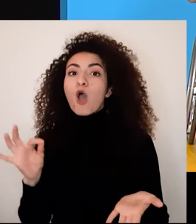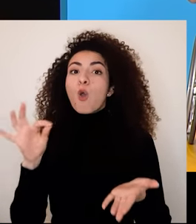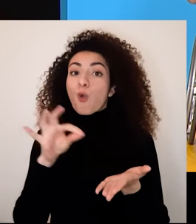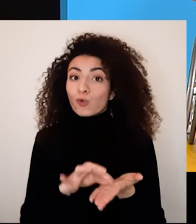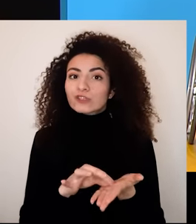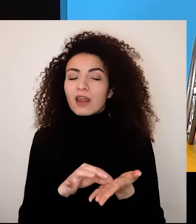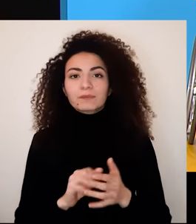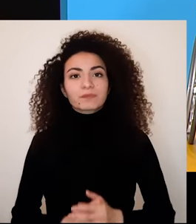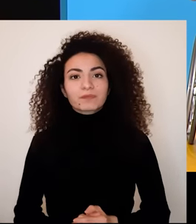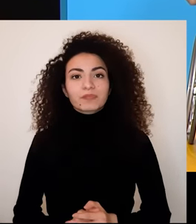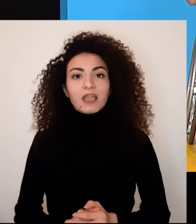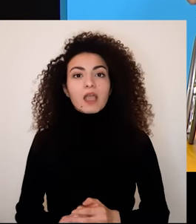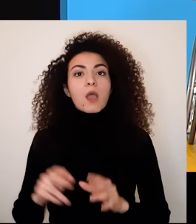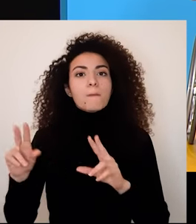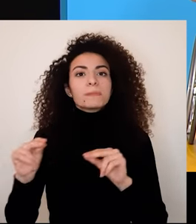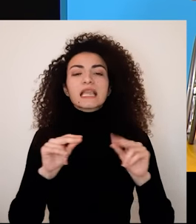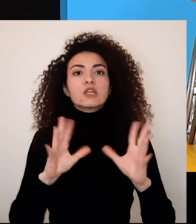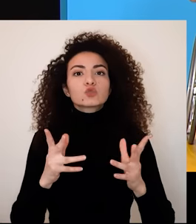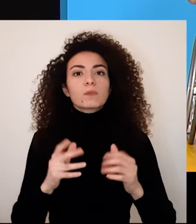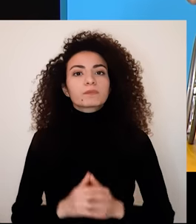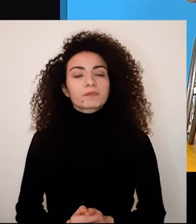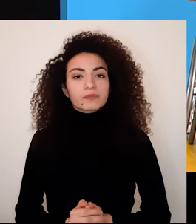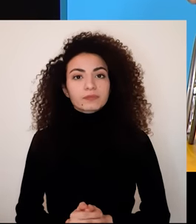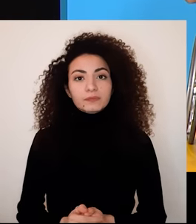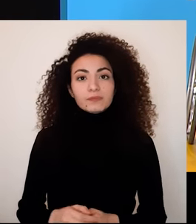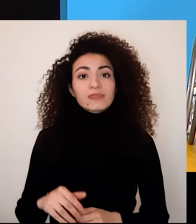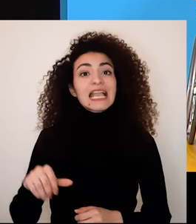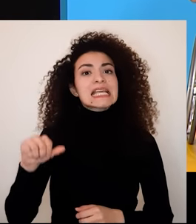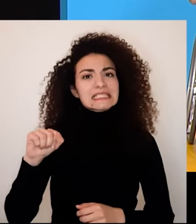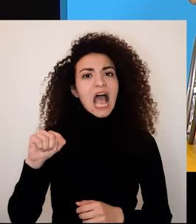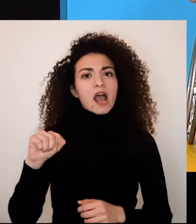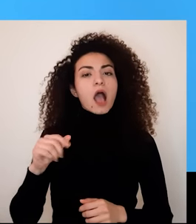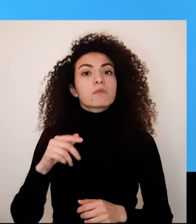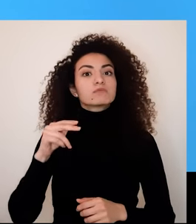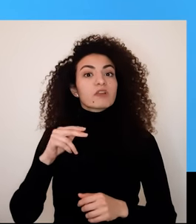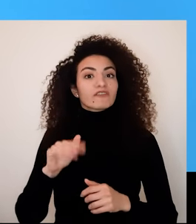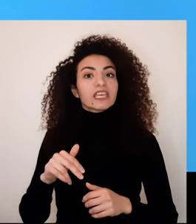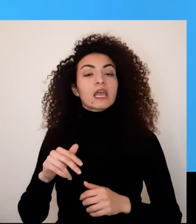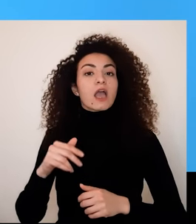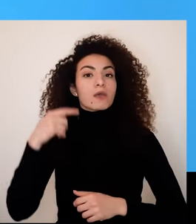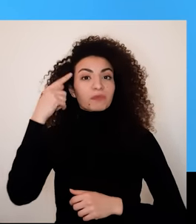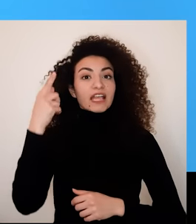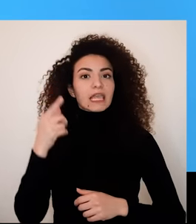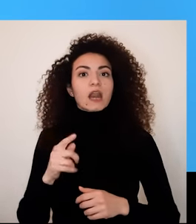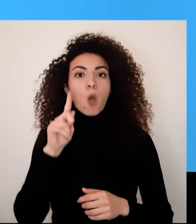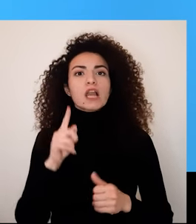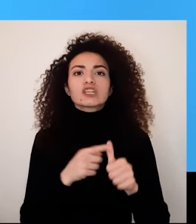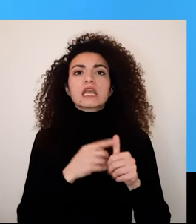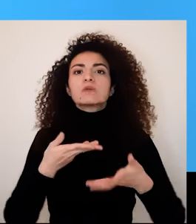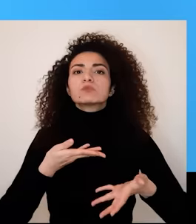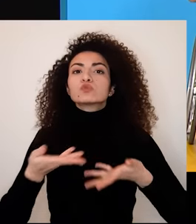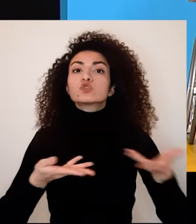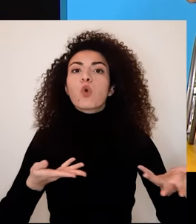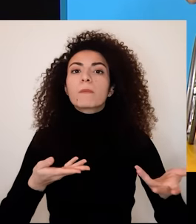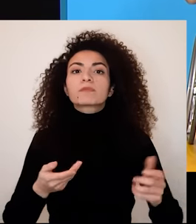فالذي رجح تحقيق حلم سارة كان وضع الأهداف وتحويلها لخطة عمل من خلال إجابة على بعض الأسئلة المساعدة